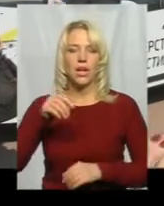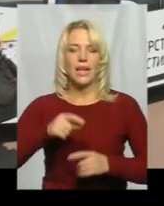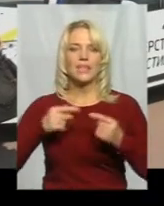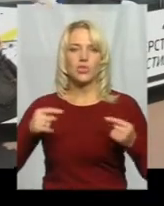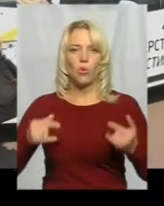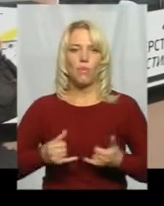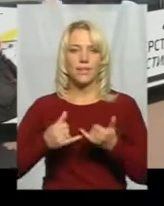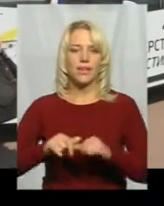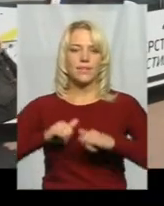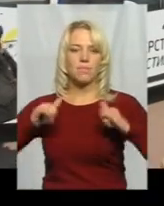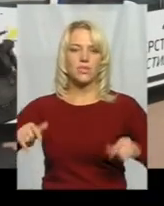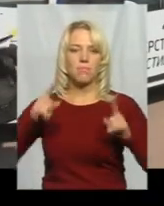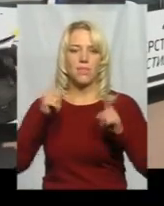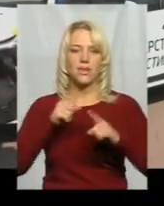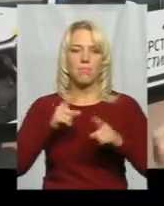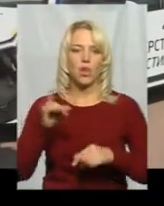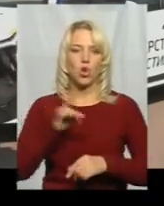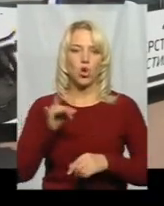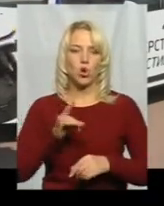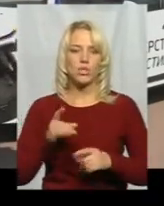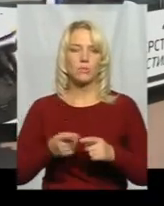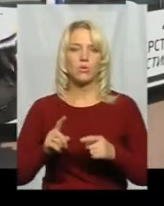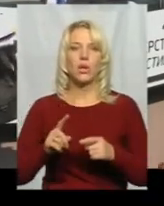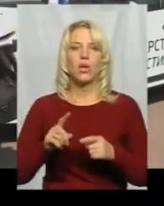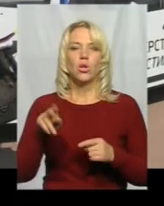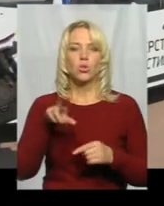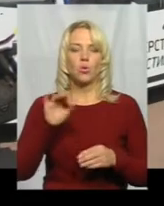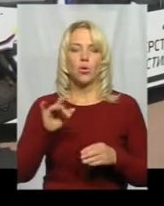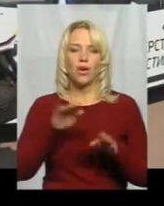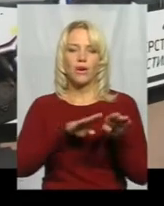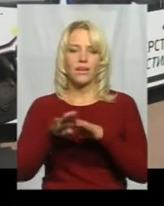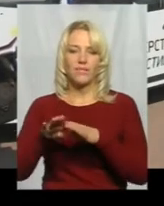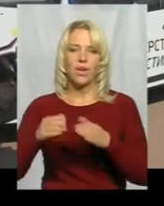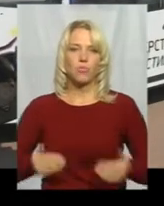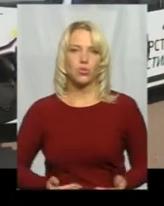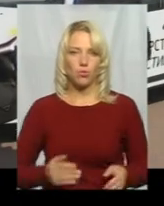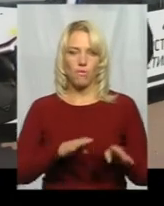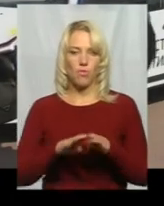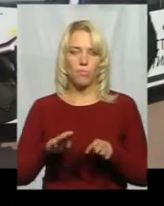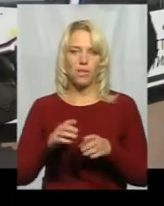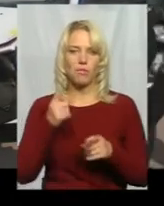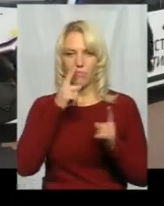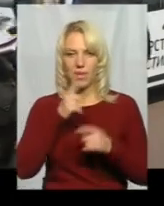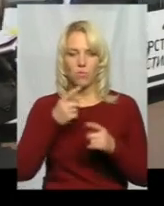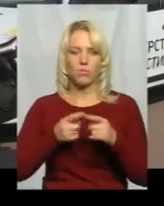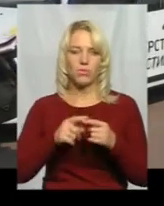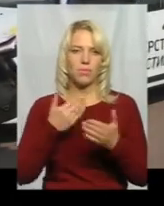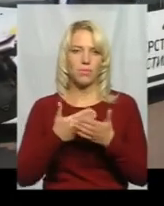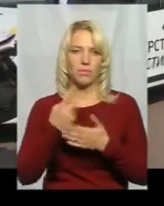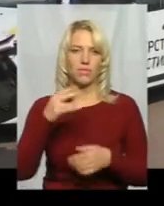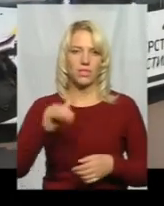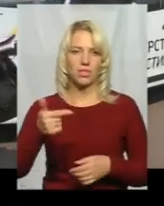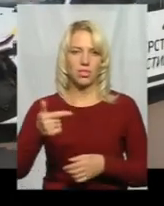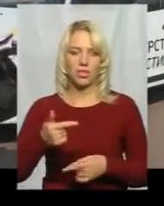збільшення мінімального розміру аліментів до рівня прожиткового мінімуму. Тобто це фактично 2000 гривень. Запроваджено додаткові